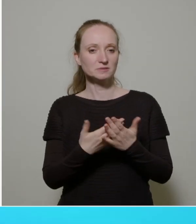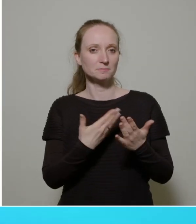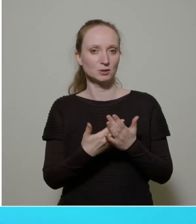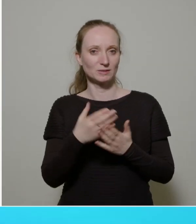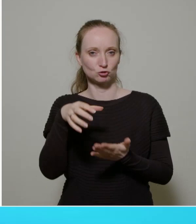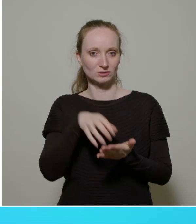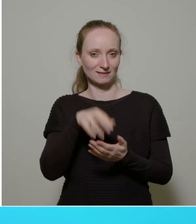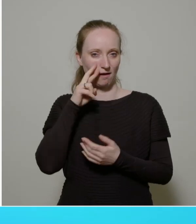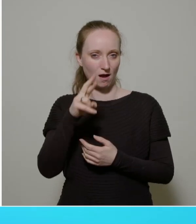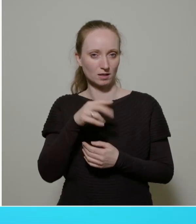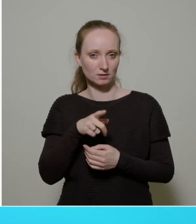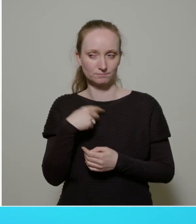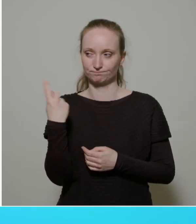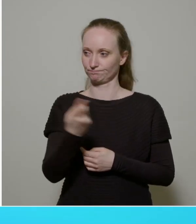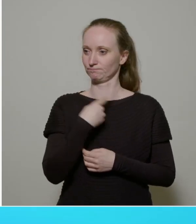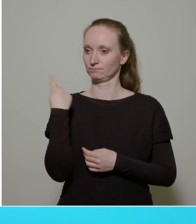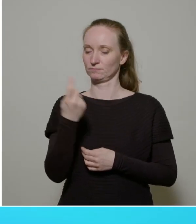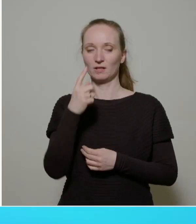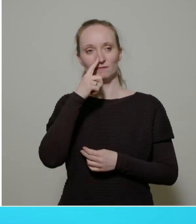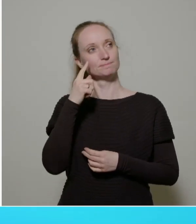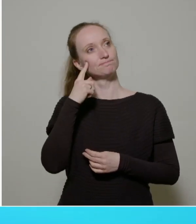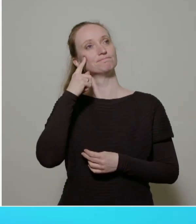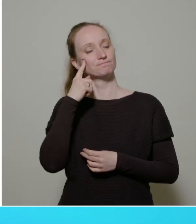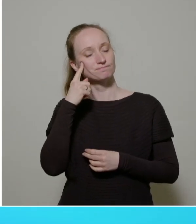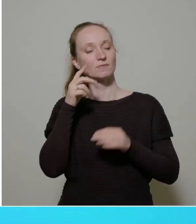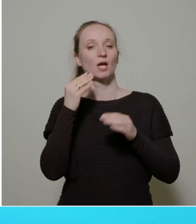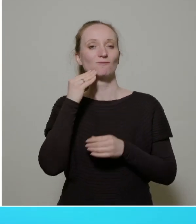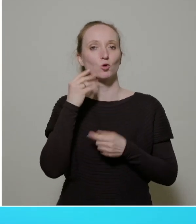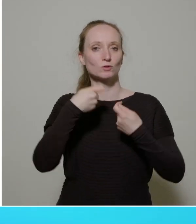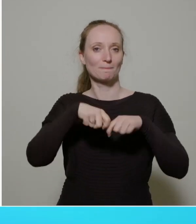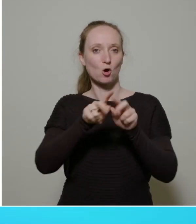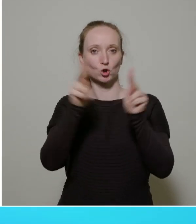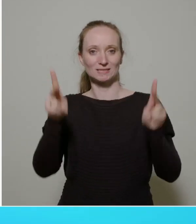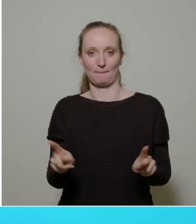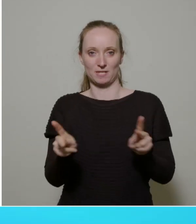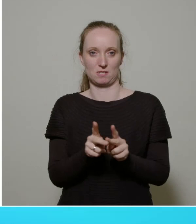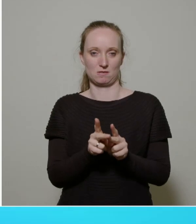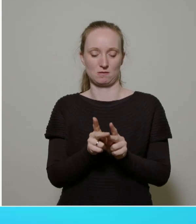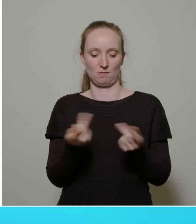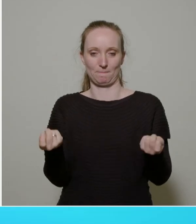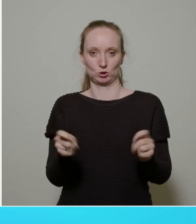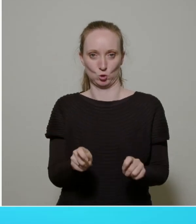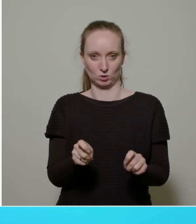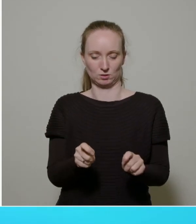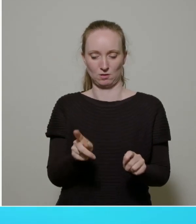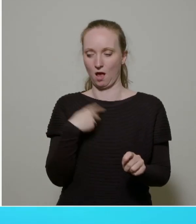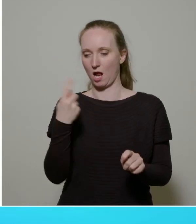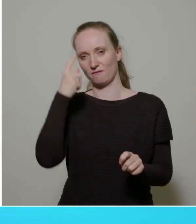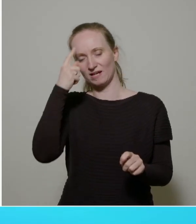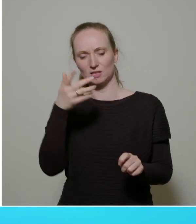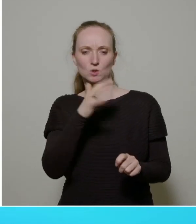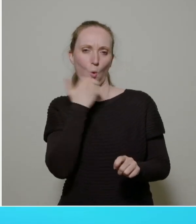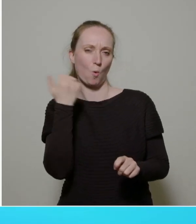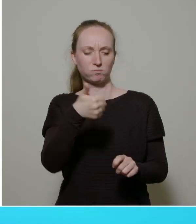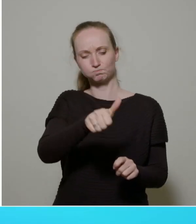Stadtrat eine Wohnungsbaukonzeption beschließen, dann wissen wir ungefähr, wohin es geht, aber wir